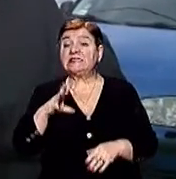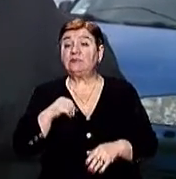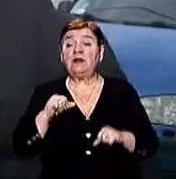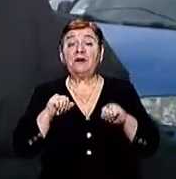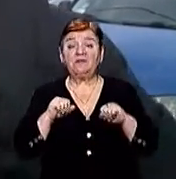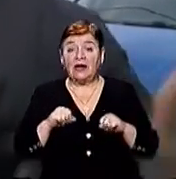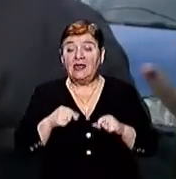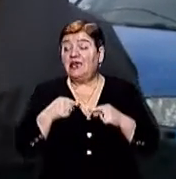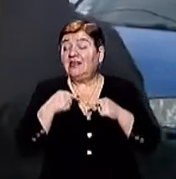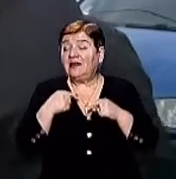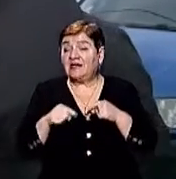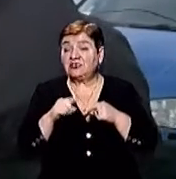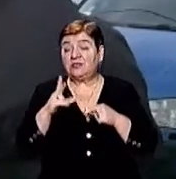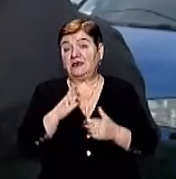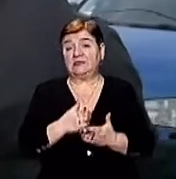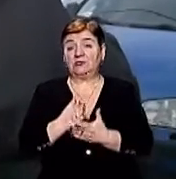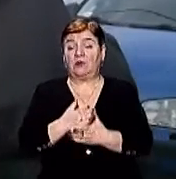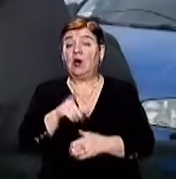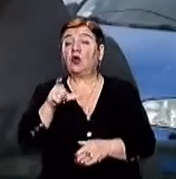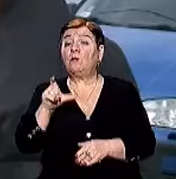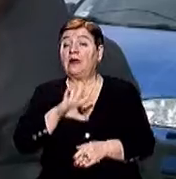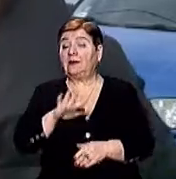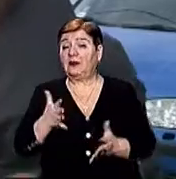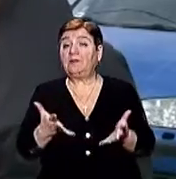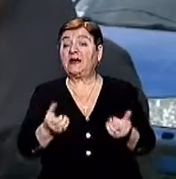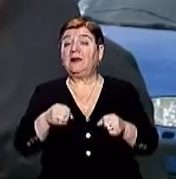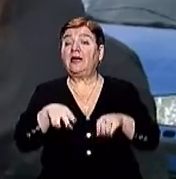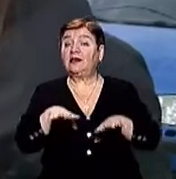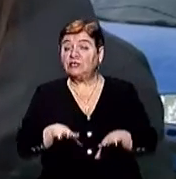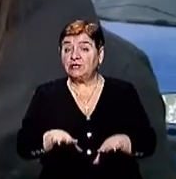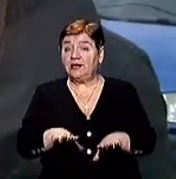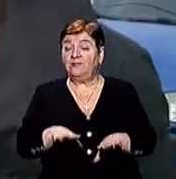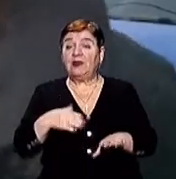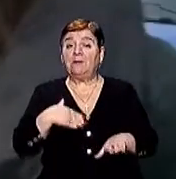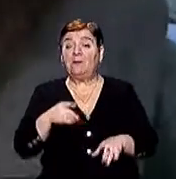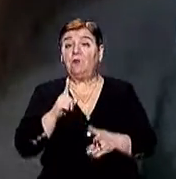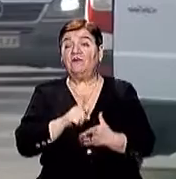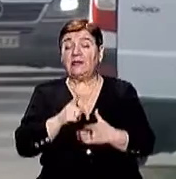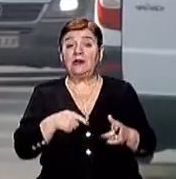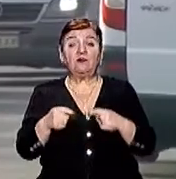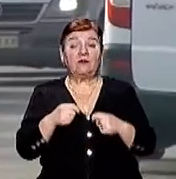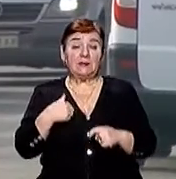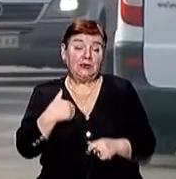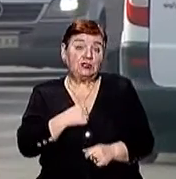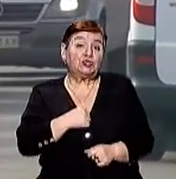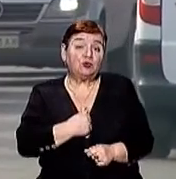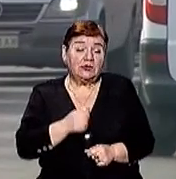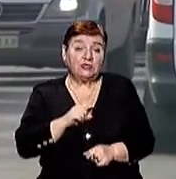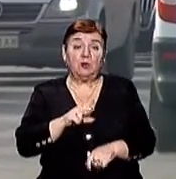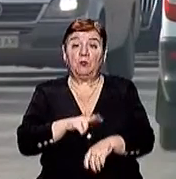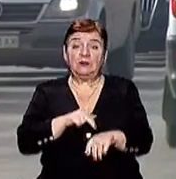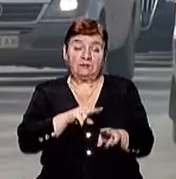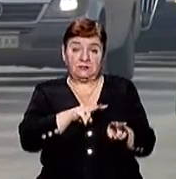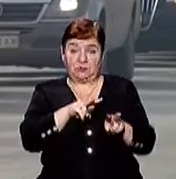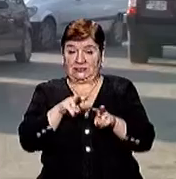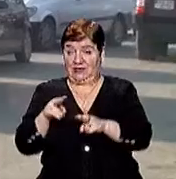Інакше їх не вислуговують Громада не приймає рішення Але цей процес повинен регулюватися Мені шкода, що поліція займає лише роль